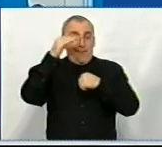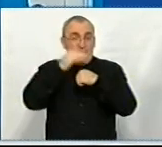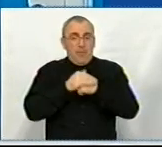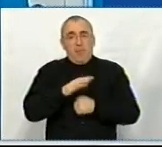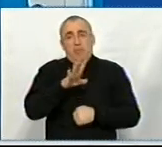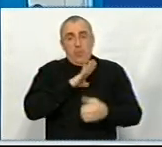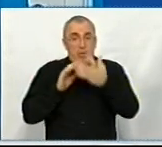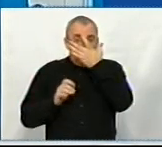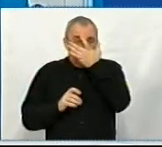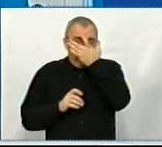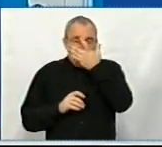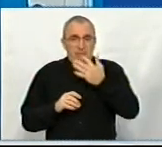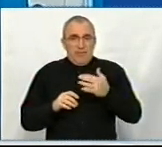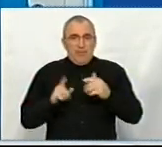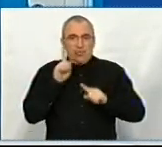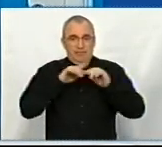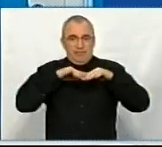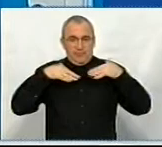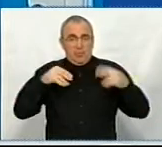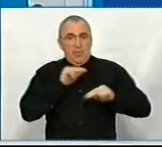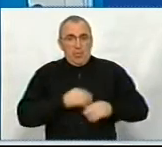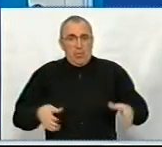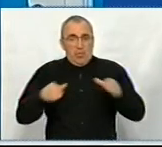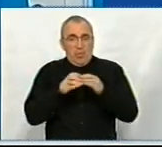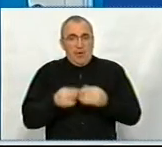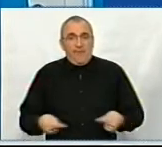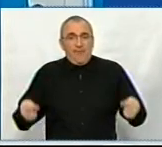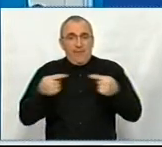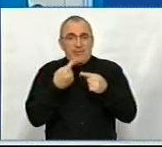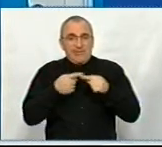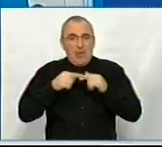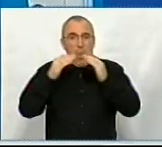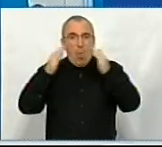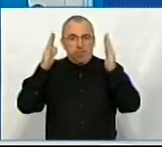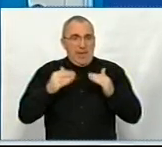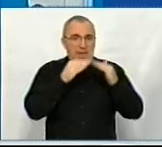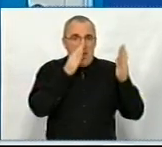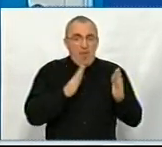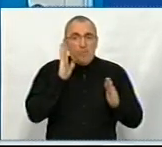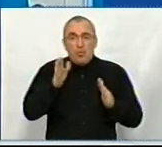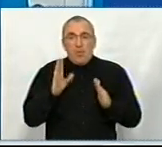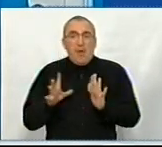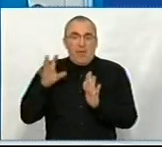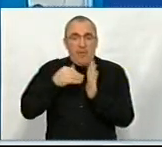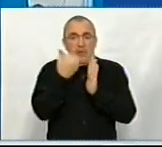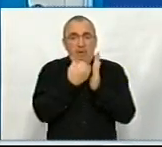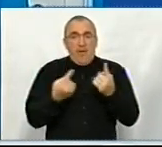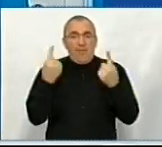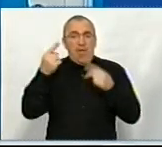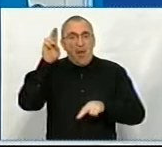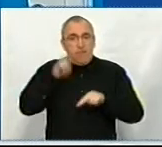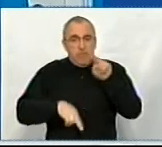засідала робоча група щодо визначення цих об'єктів, які будуть включені в програму «Велике